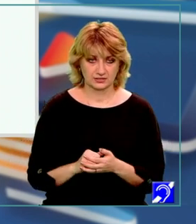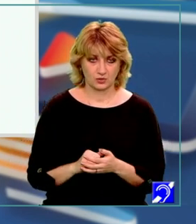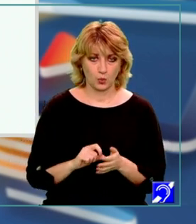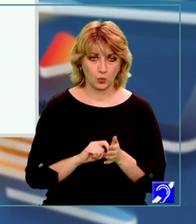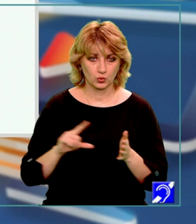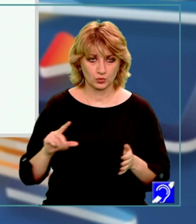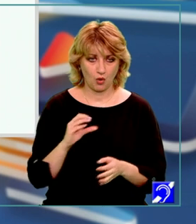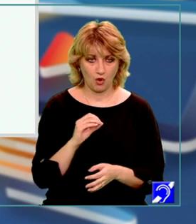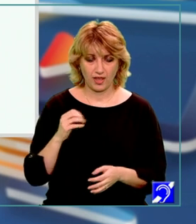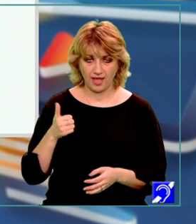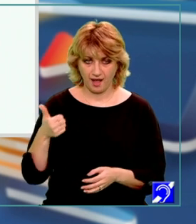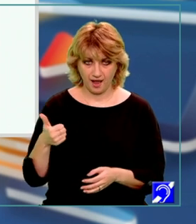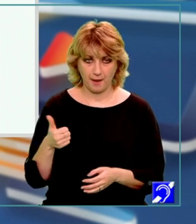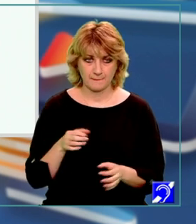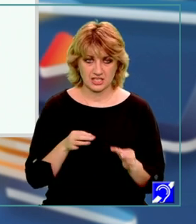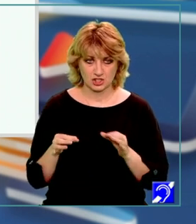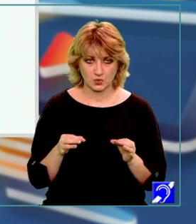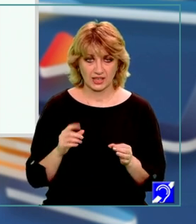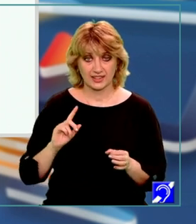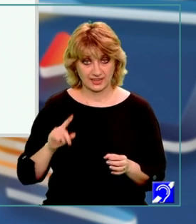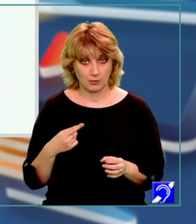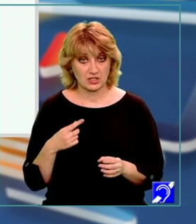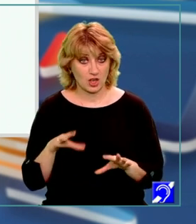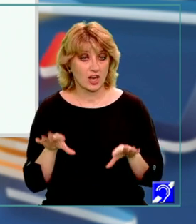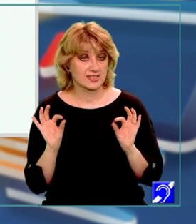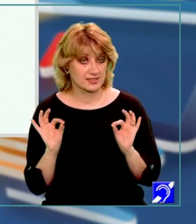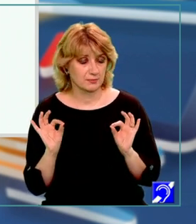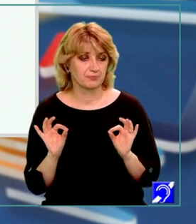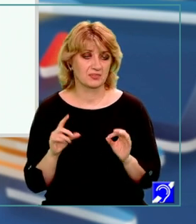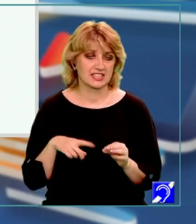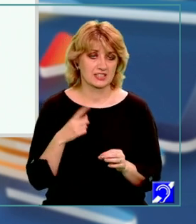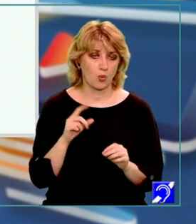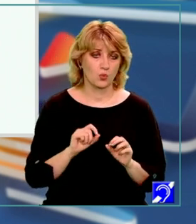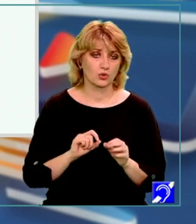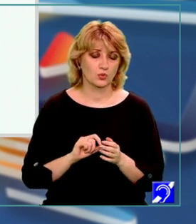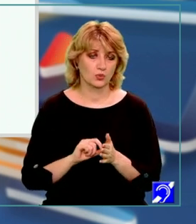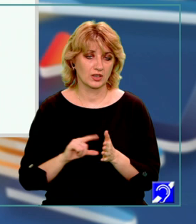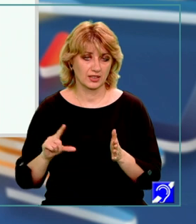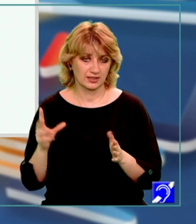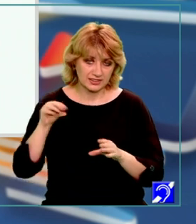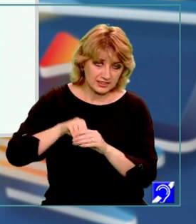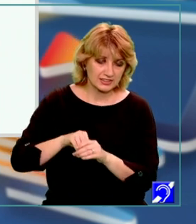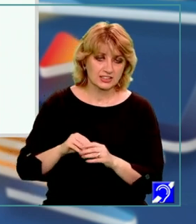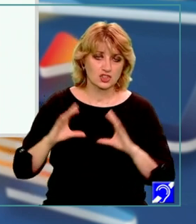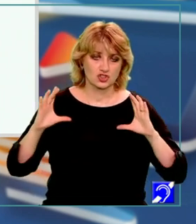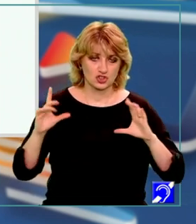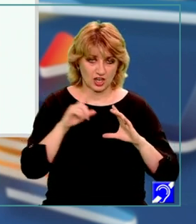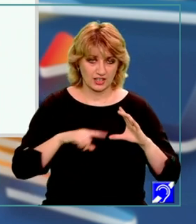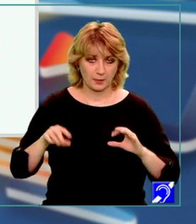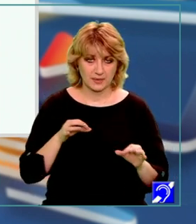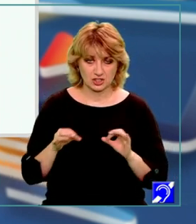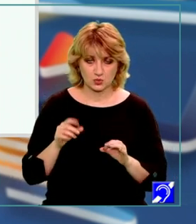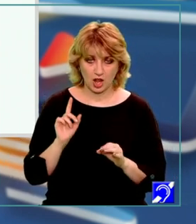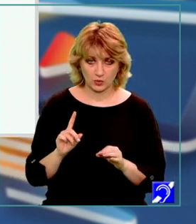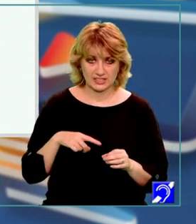OEA a cărei măsură trebuie să o determinăm, este un unghi înscris în cerc. Și măsura lui este